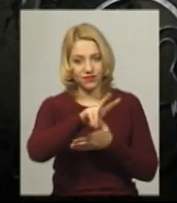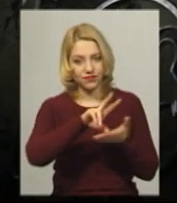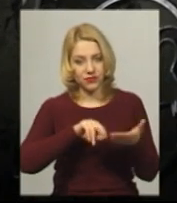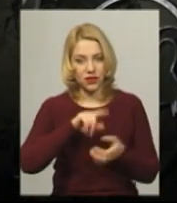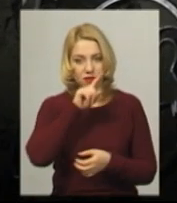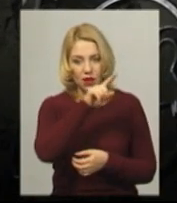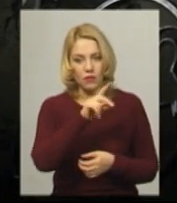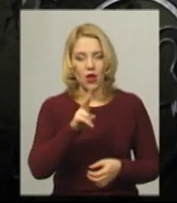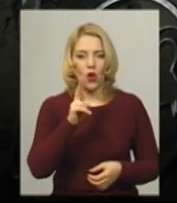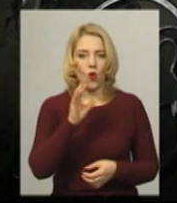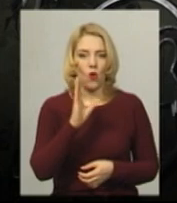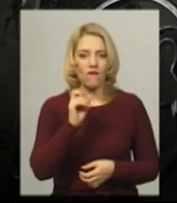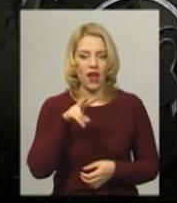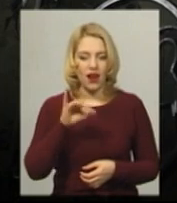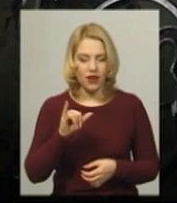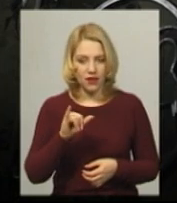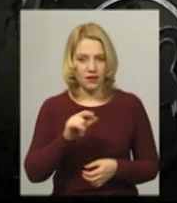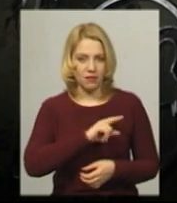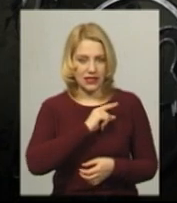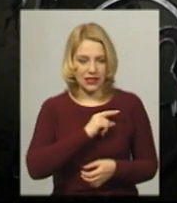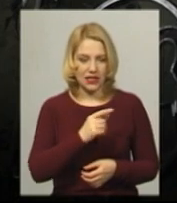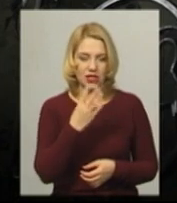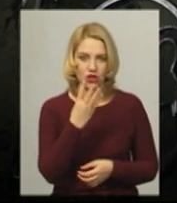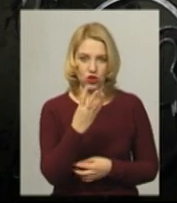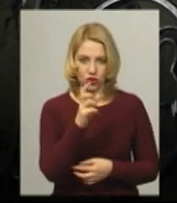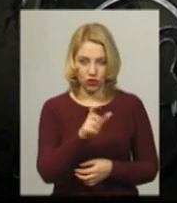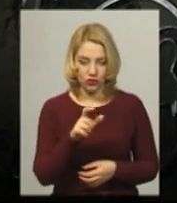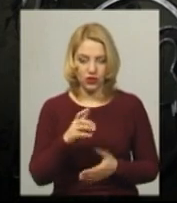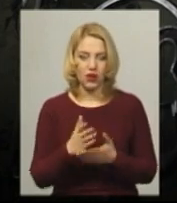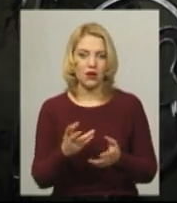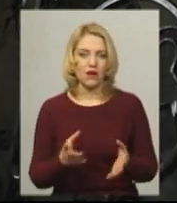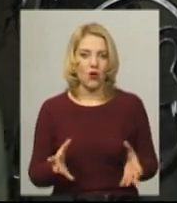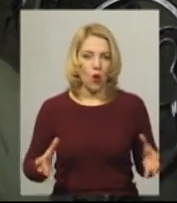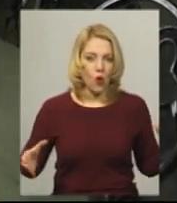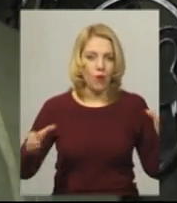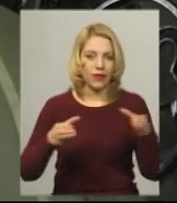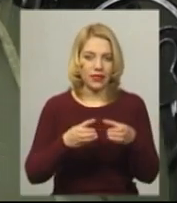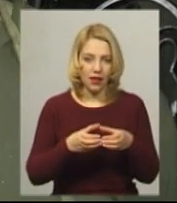Там ковалі змогли об'єднатися, місцеві, там є 4-5 фільм доволі потужних, і вони змогли об'єднатися.